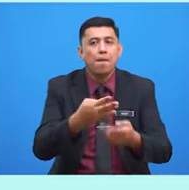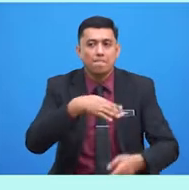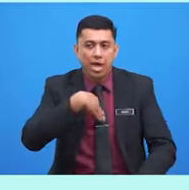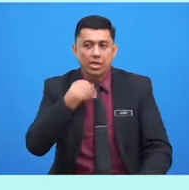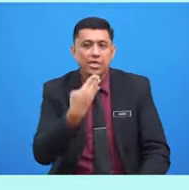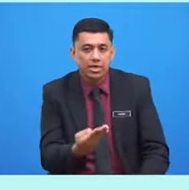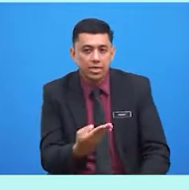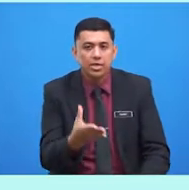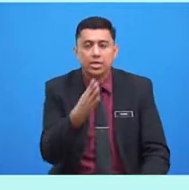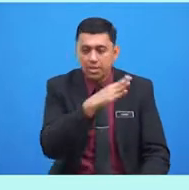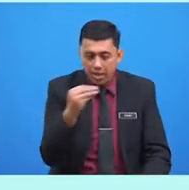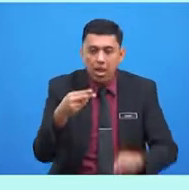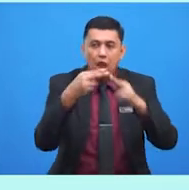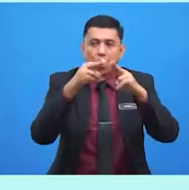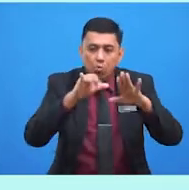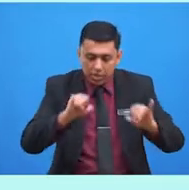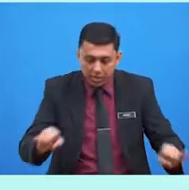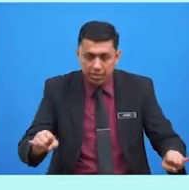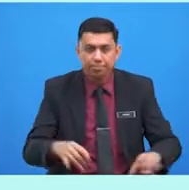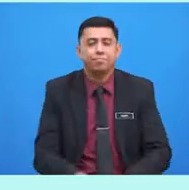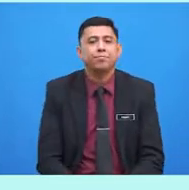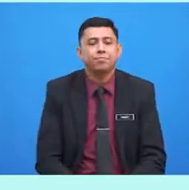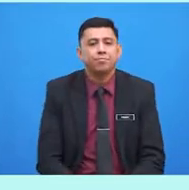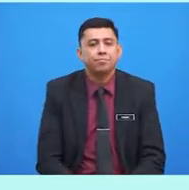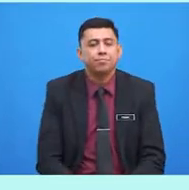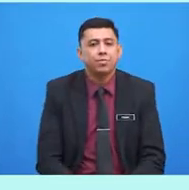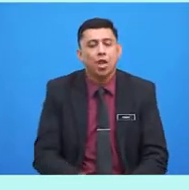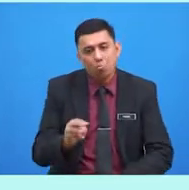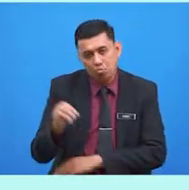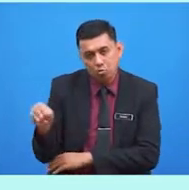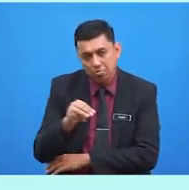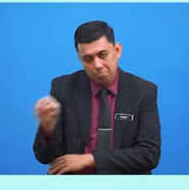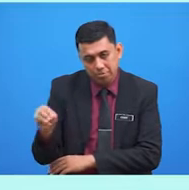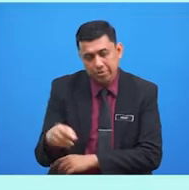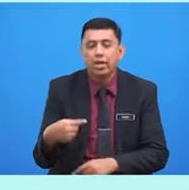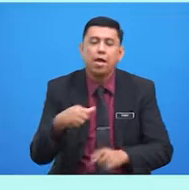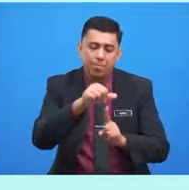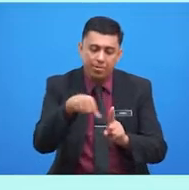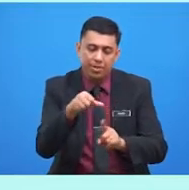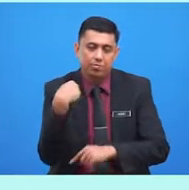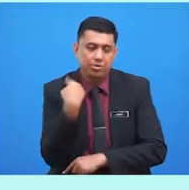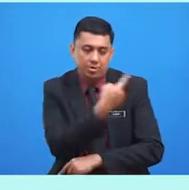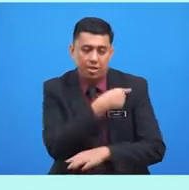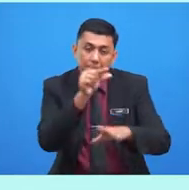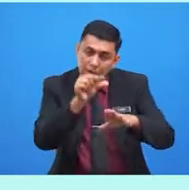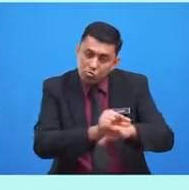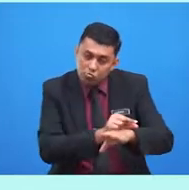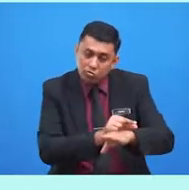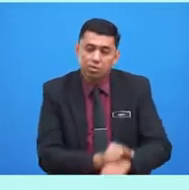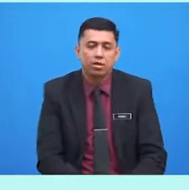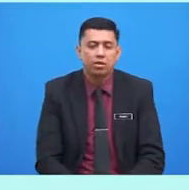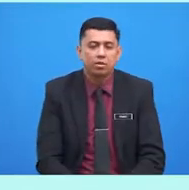bahagia dan harmoni. murid-murid, apabila kita menggunakan